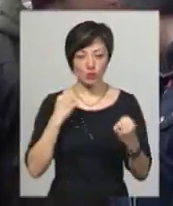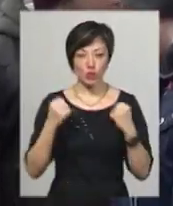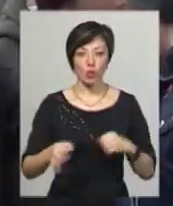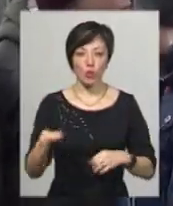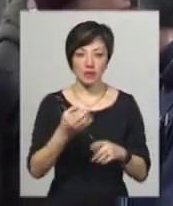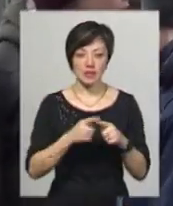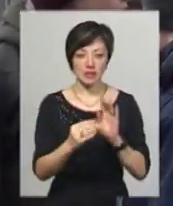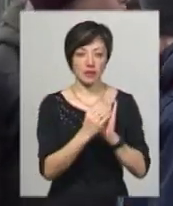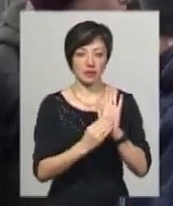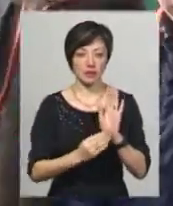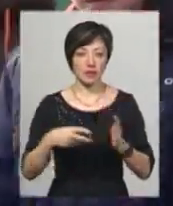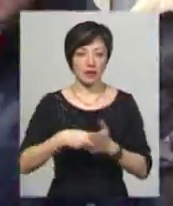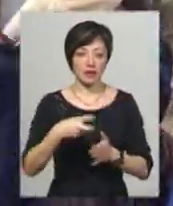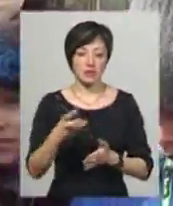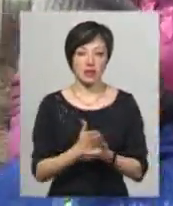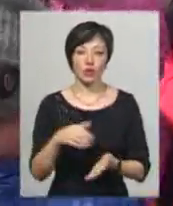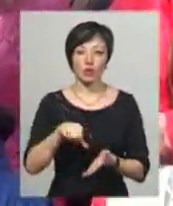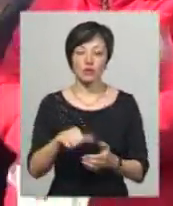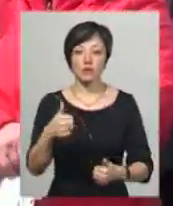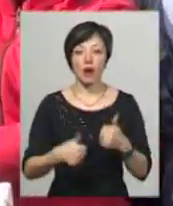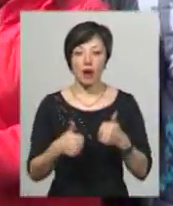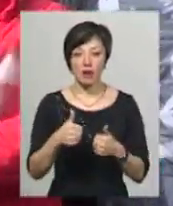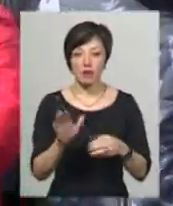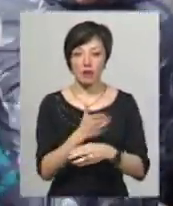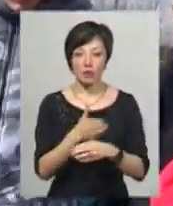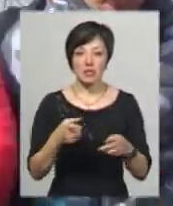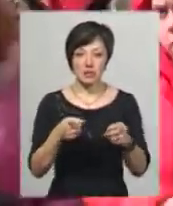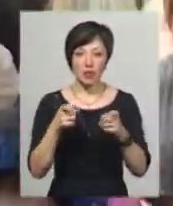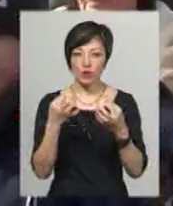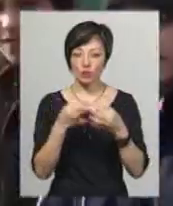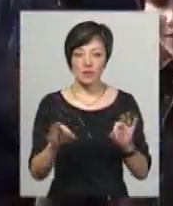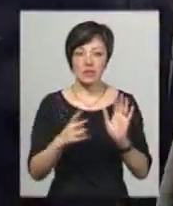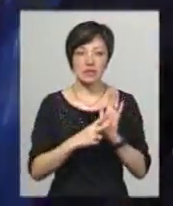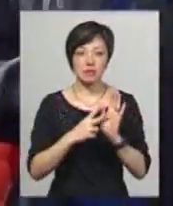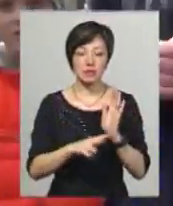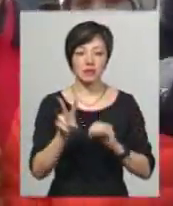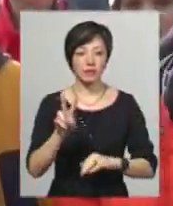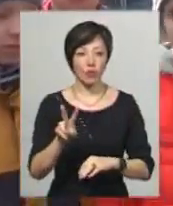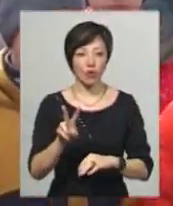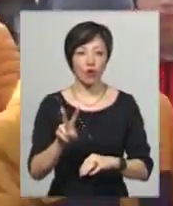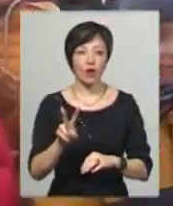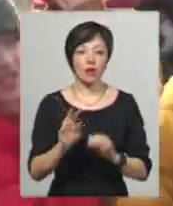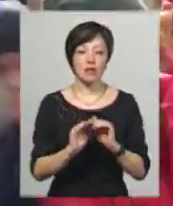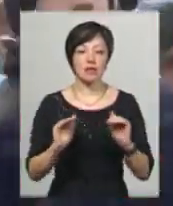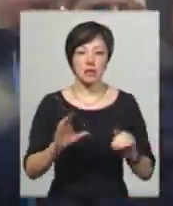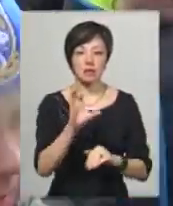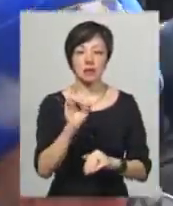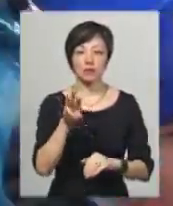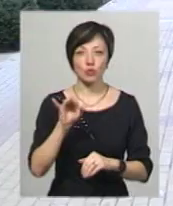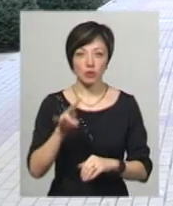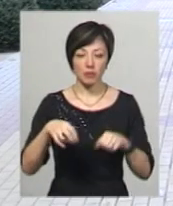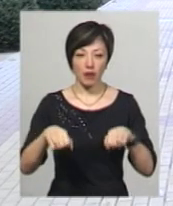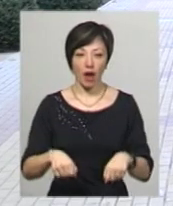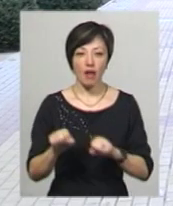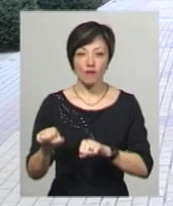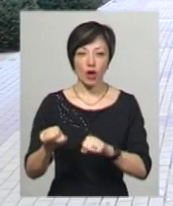області. Про це в нас є його лист. До участі в змаганнях у розділі «Стрільба» недопустили 72-х вихованців школи «Самсон право». Адвокат